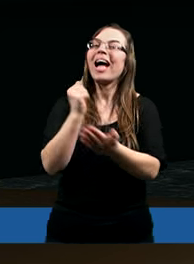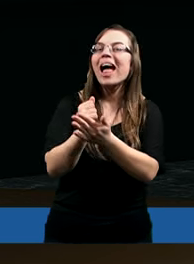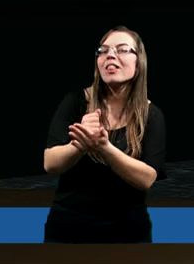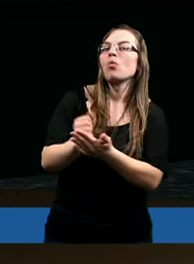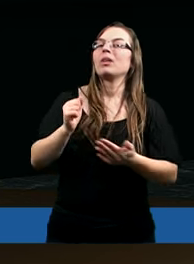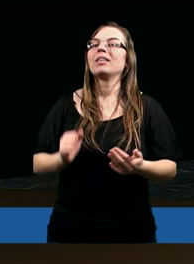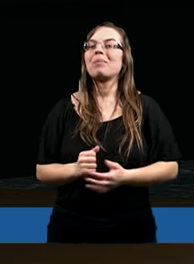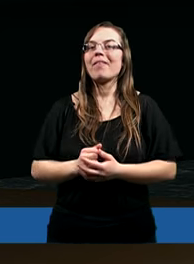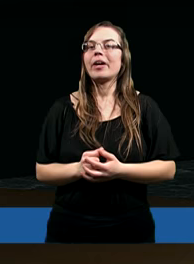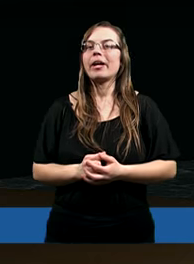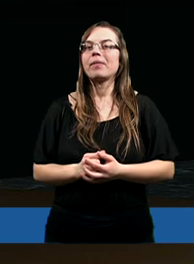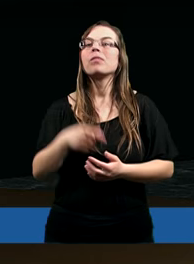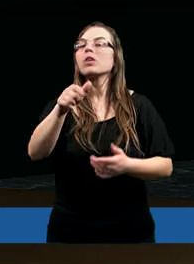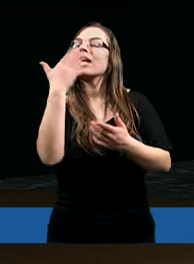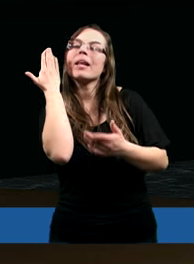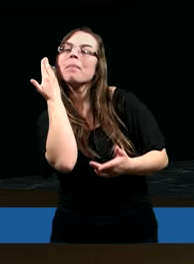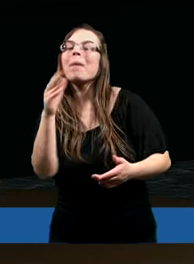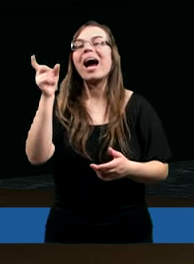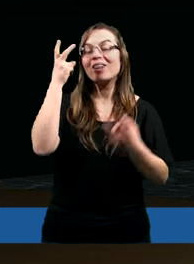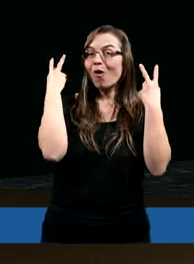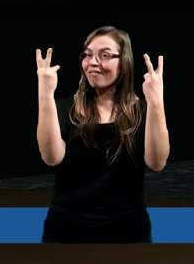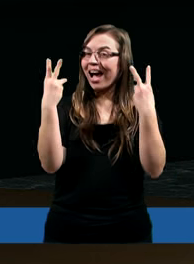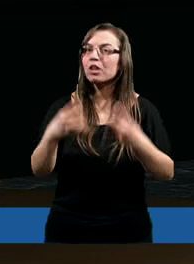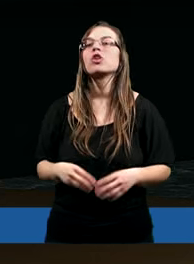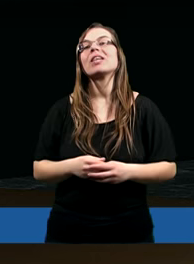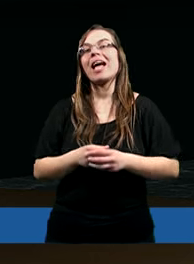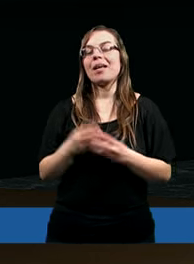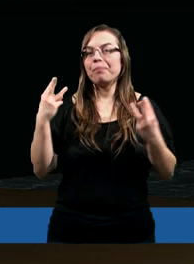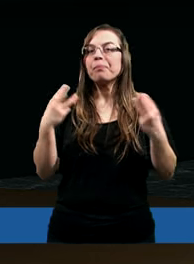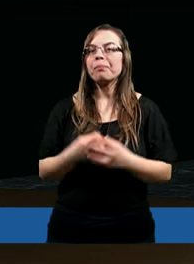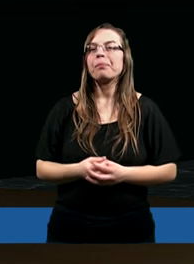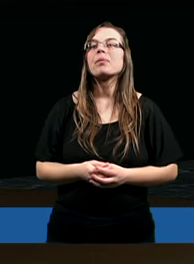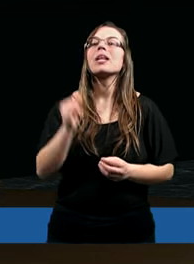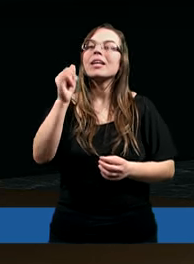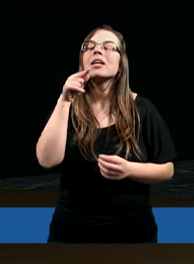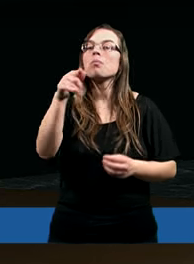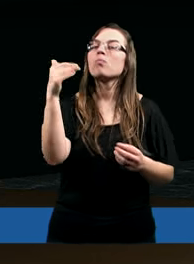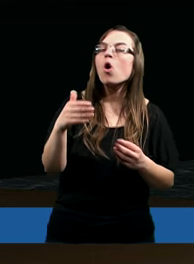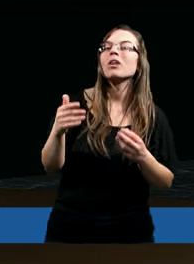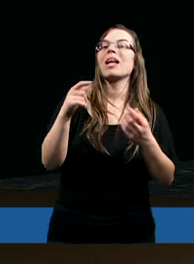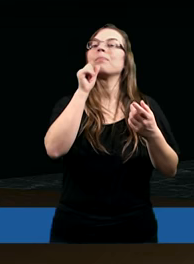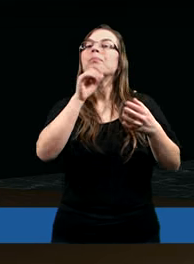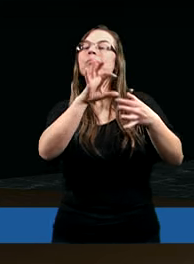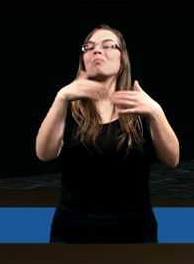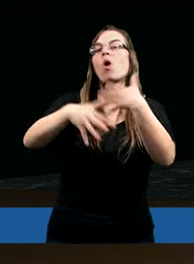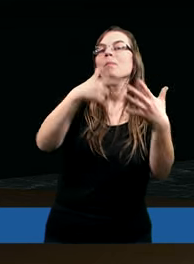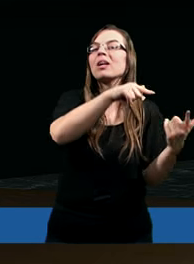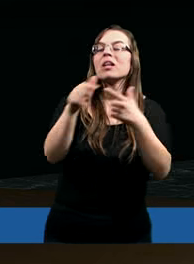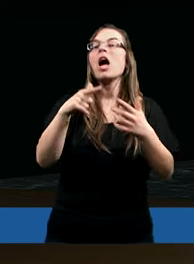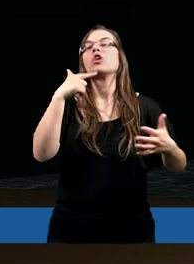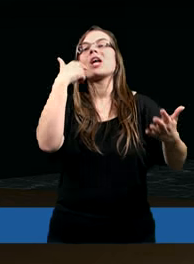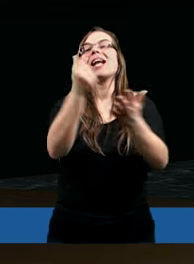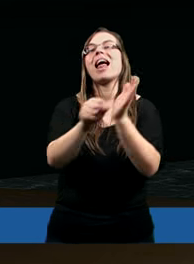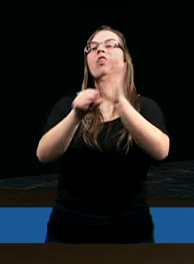treść. Jest to bardzo istotne. I nie można go pomieszać, że pisze list do